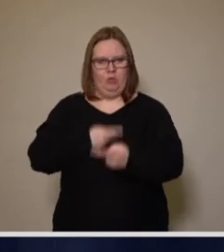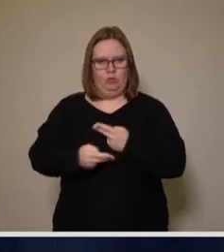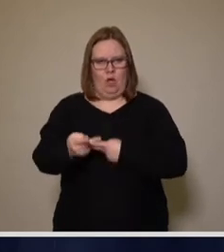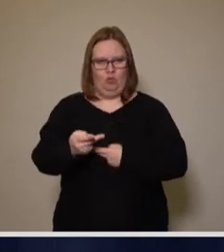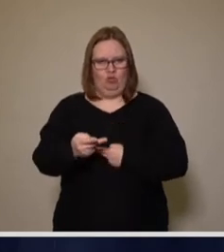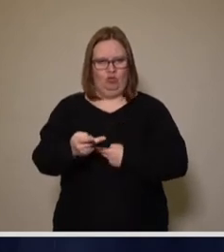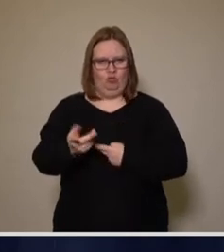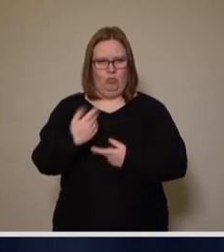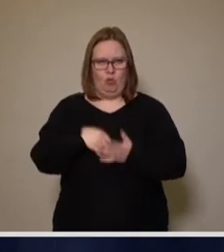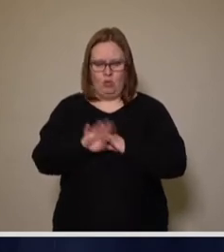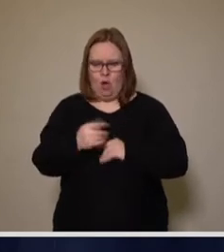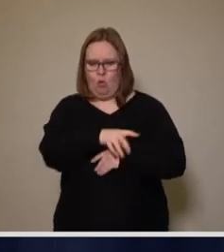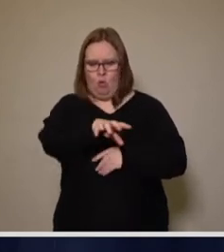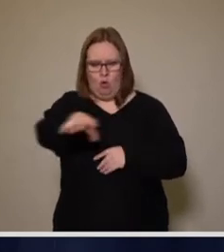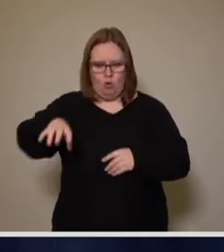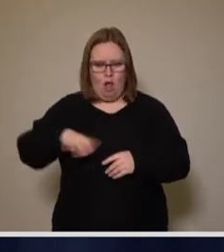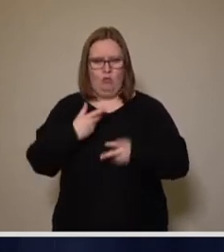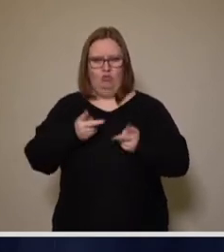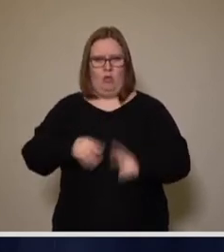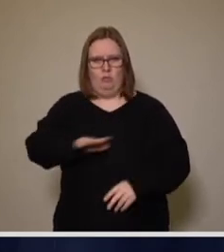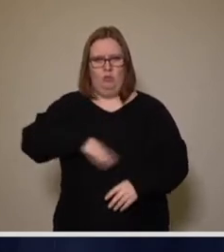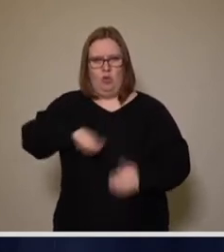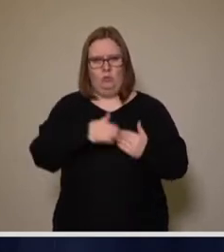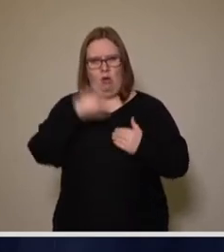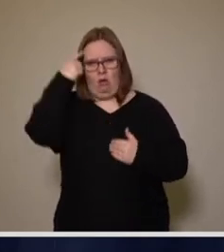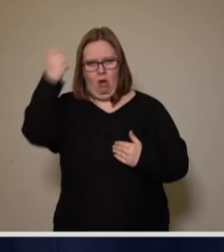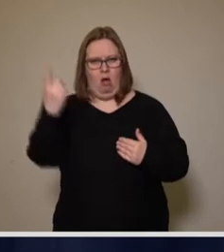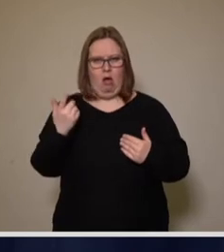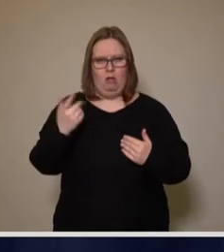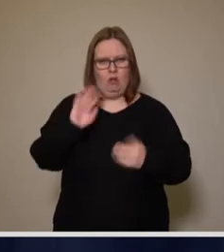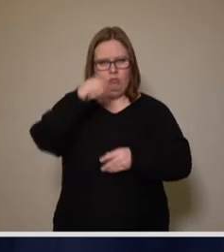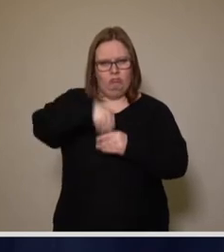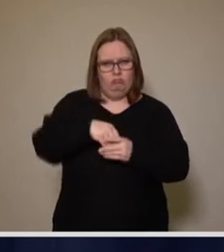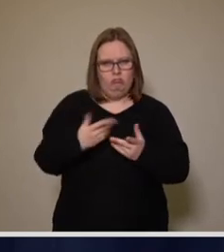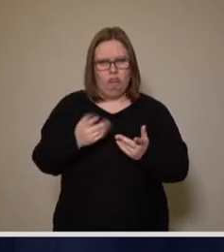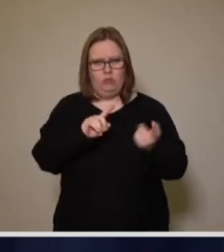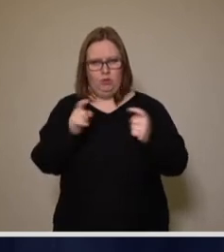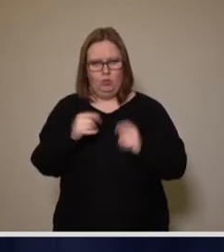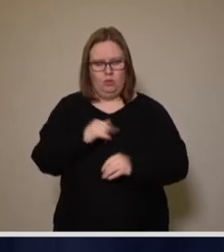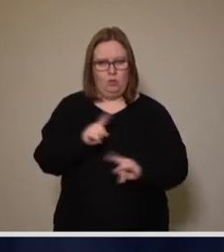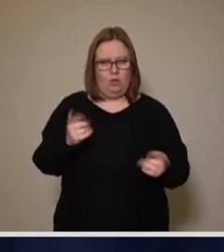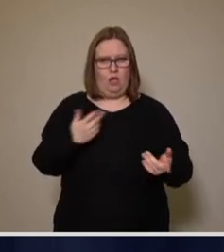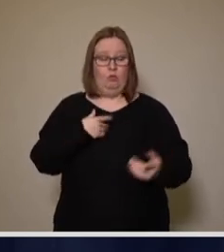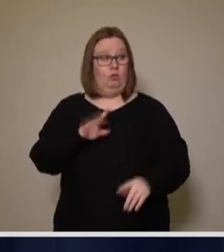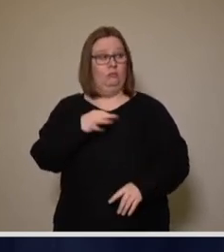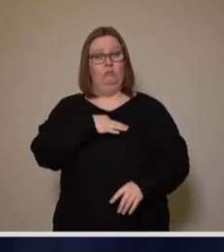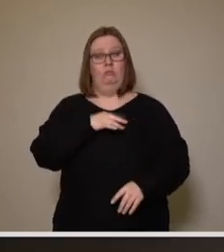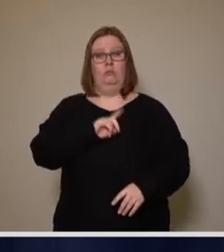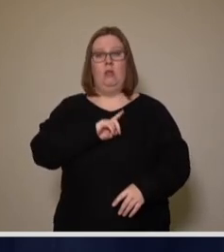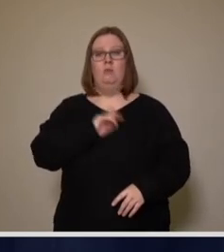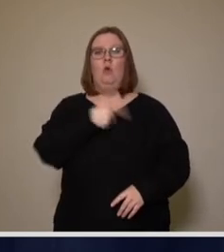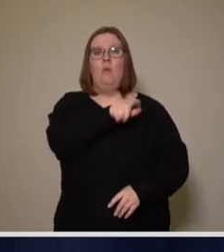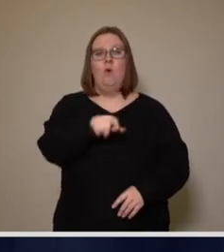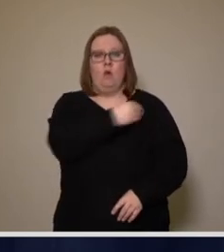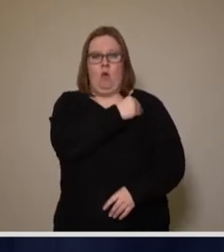mit lokalen Akteuren oder auch mit dem Stadtbezugsbeirat in dieser Frage vorgenommen worden ist. Die Frage hat mich auch von